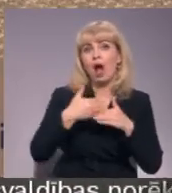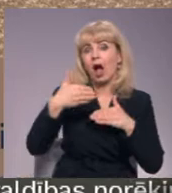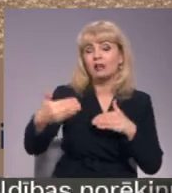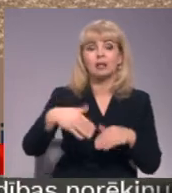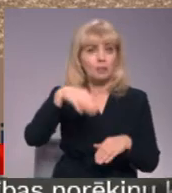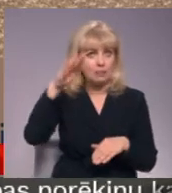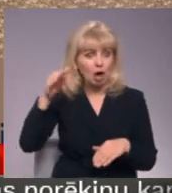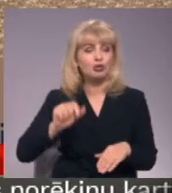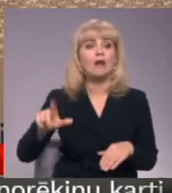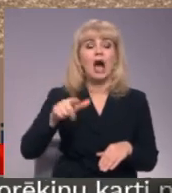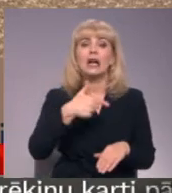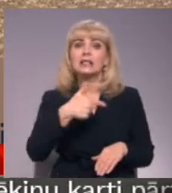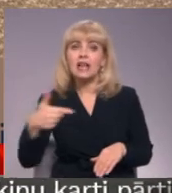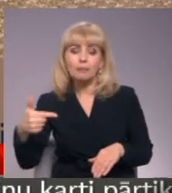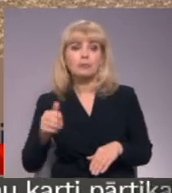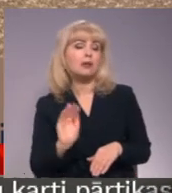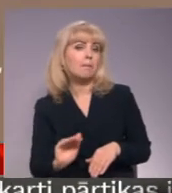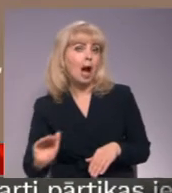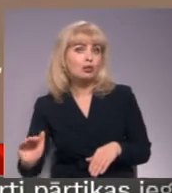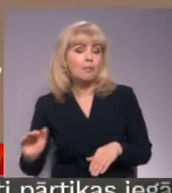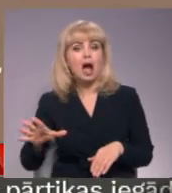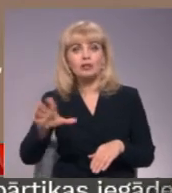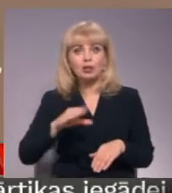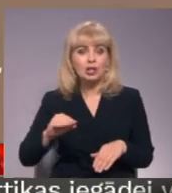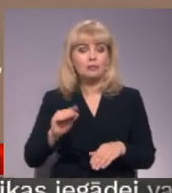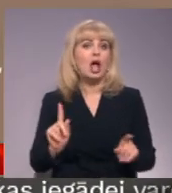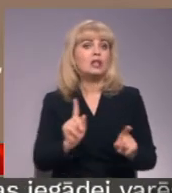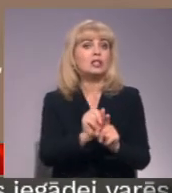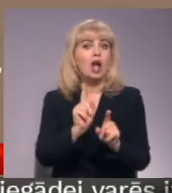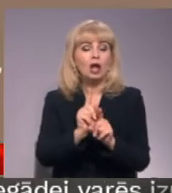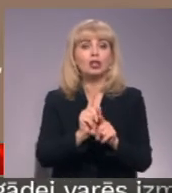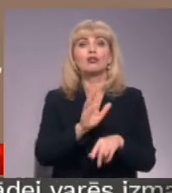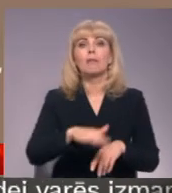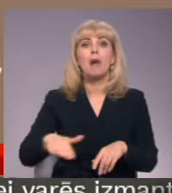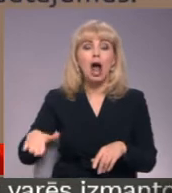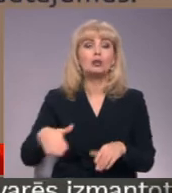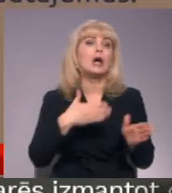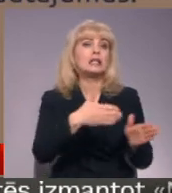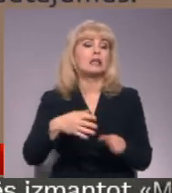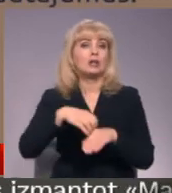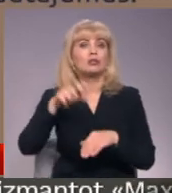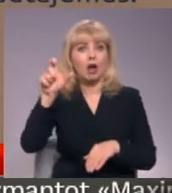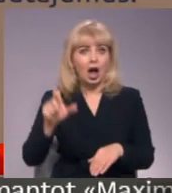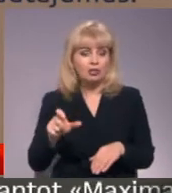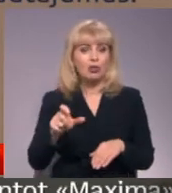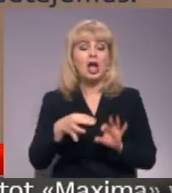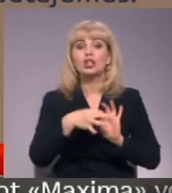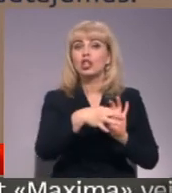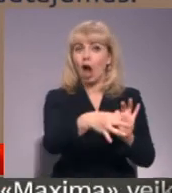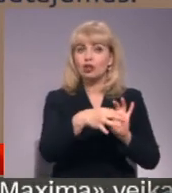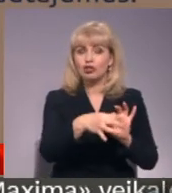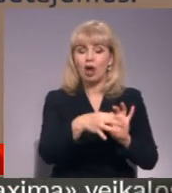Jau vairāk nekā septiņi simti mazo pacientu ģimeņi ir satikuši savu bērnu slimnītas ārstu šādi, tieši saistē,